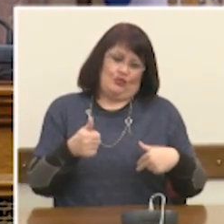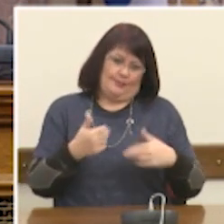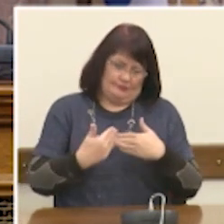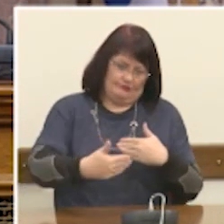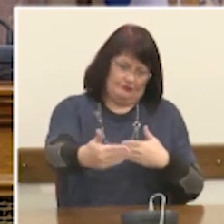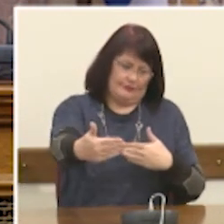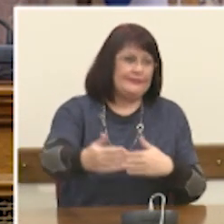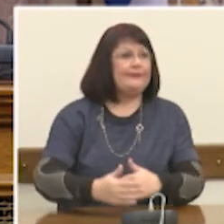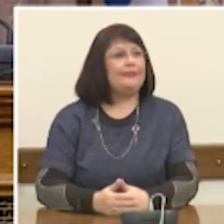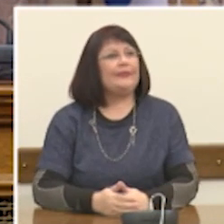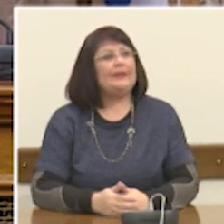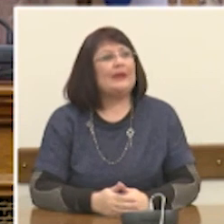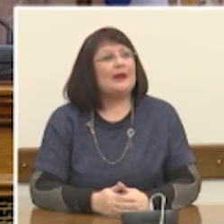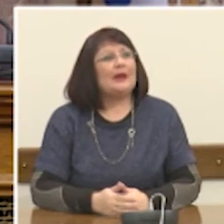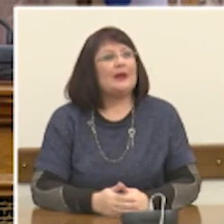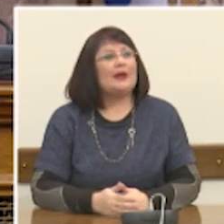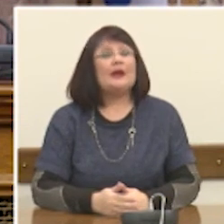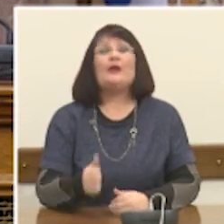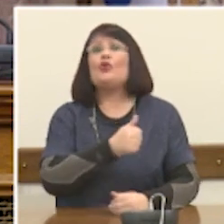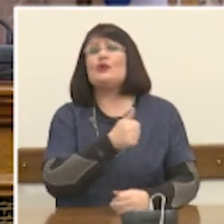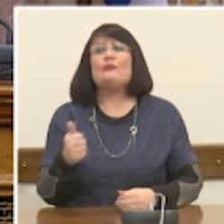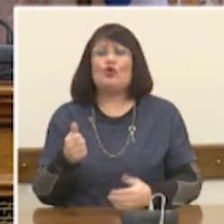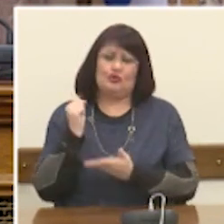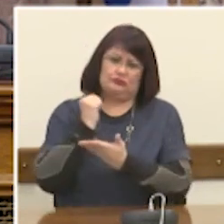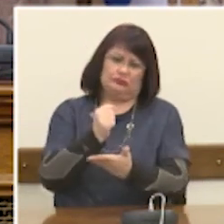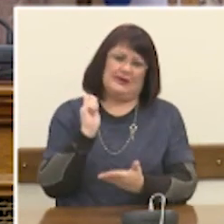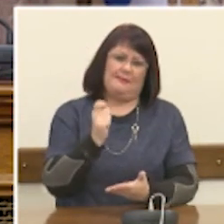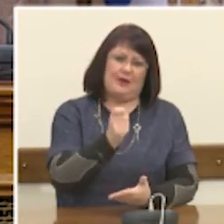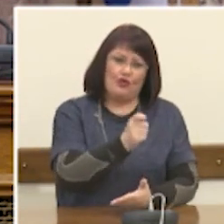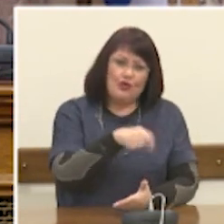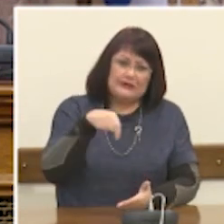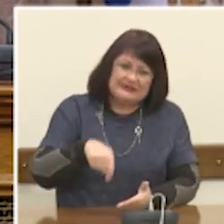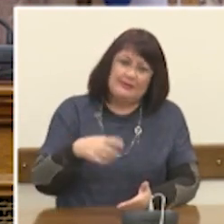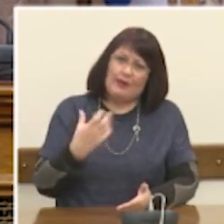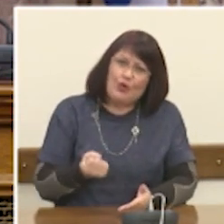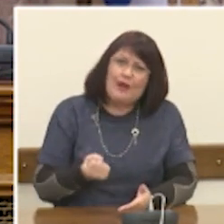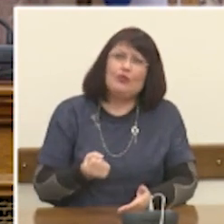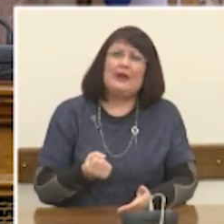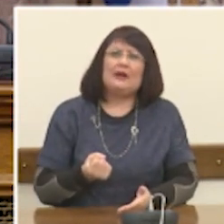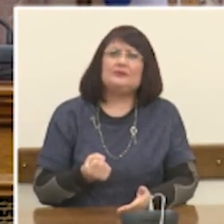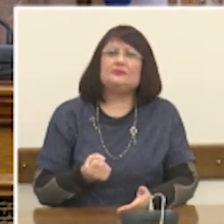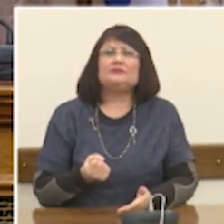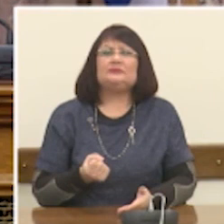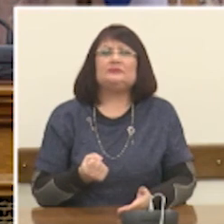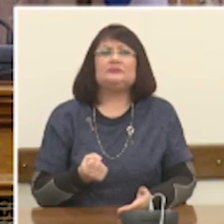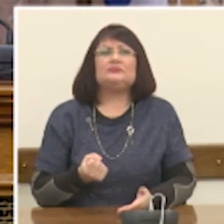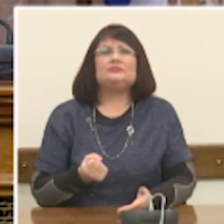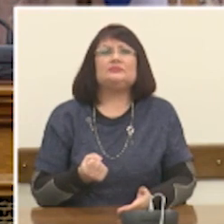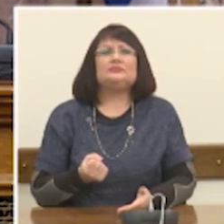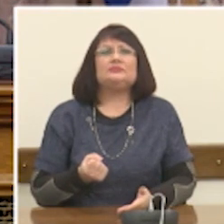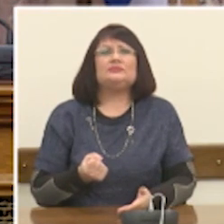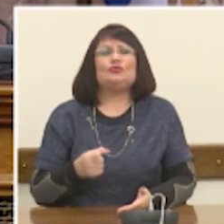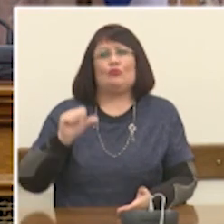μόνο γιατί τα χρηματοδοτικά εργαλεία τα οποία έχουμε σήμερα στη άθεσή μας για να κατευθύνουμε για το πρωτογενή τομέα